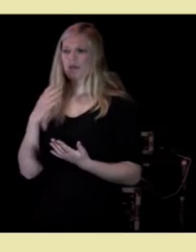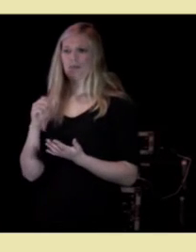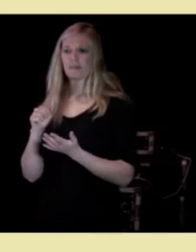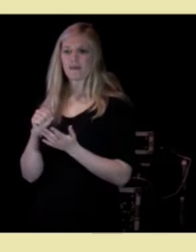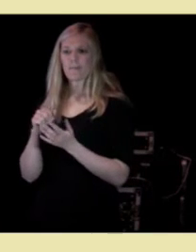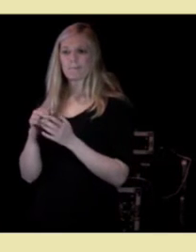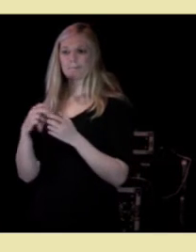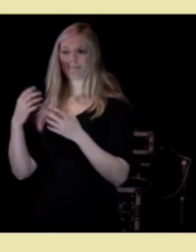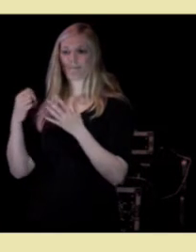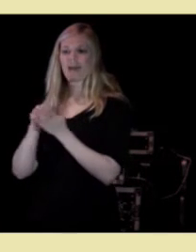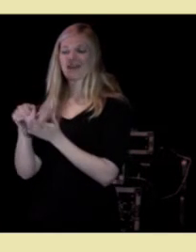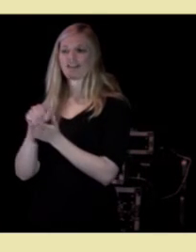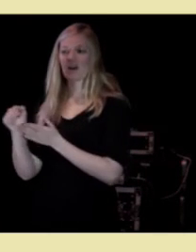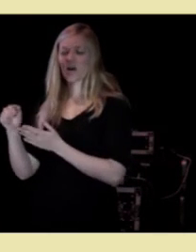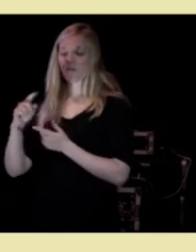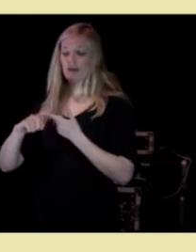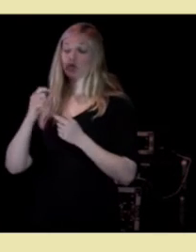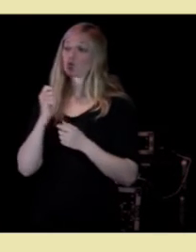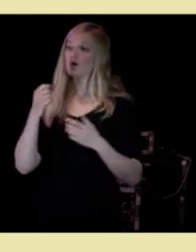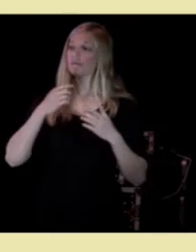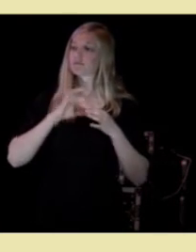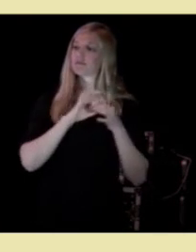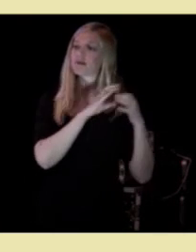De vil nå bli noe innen helse.